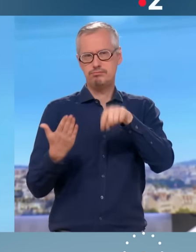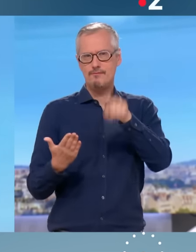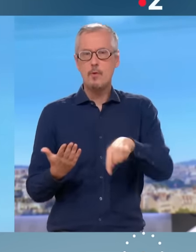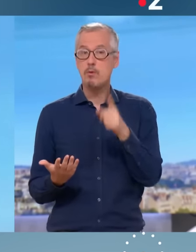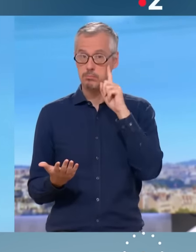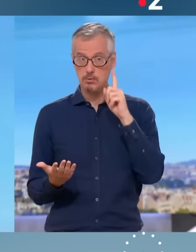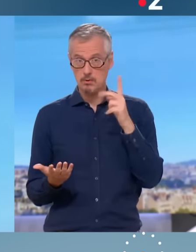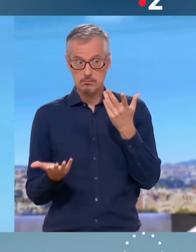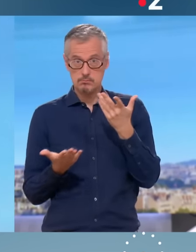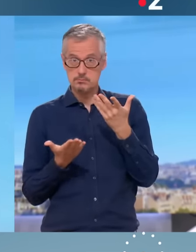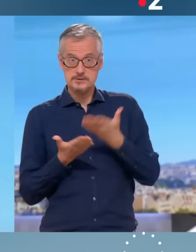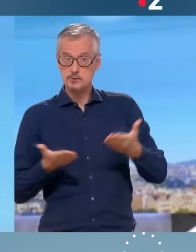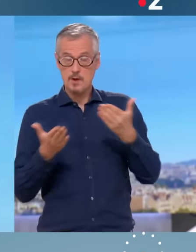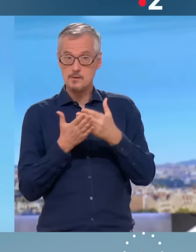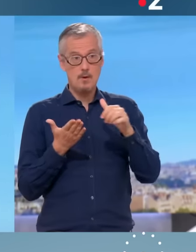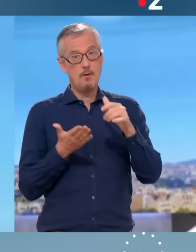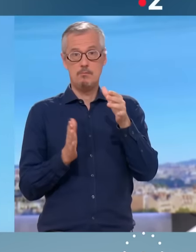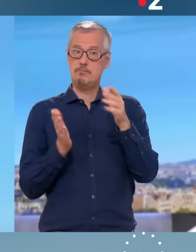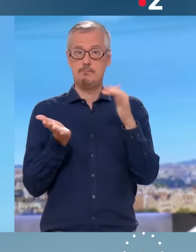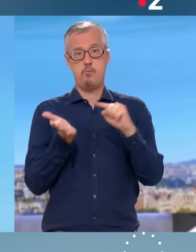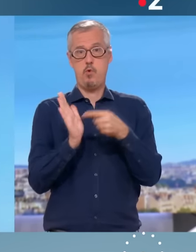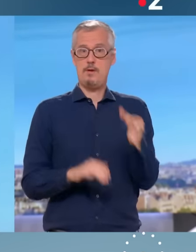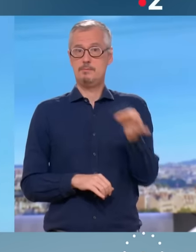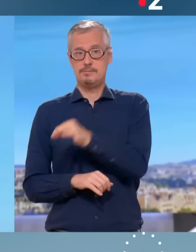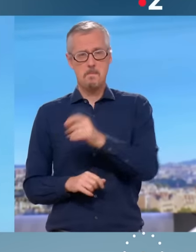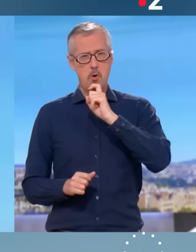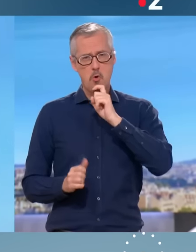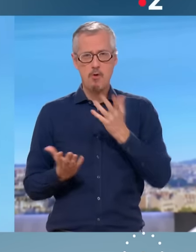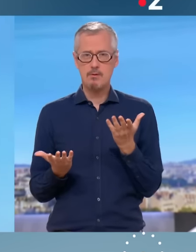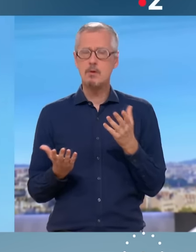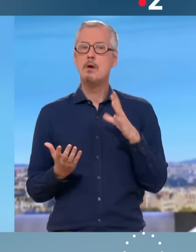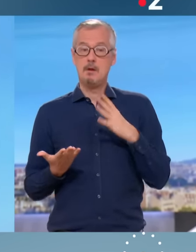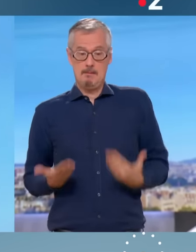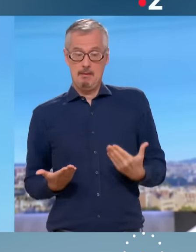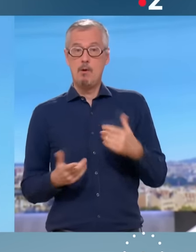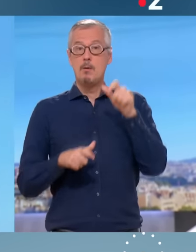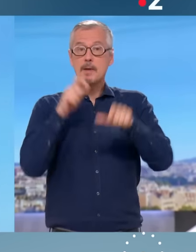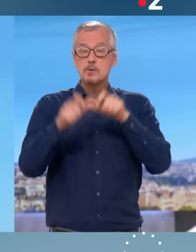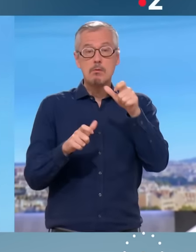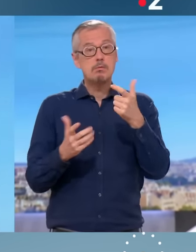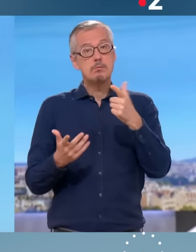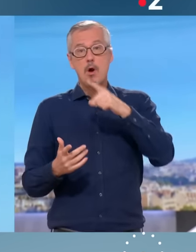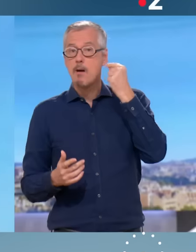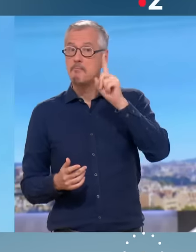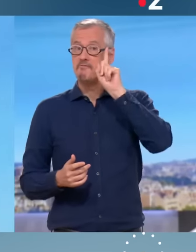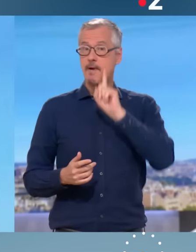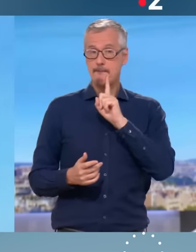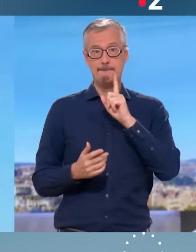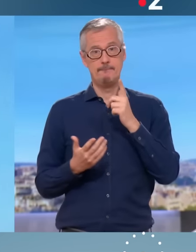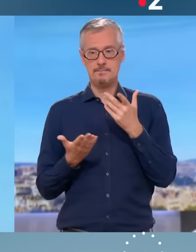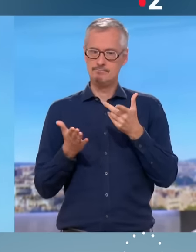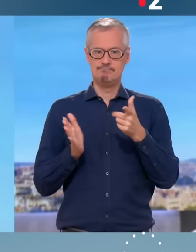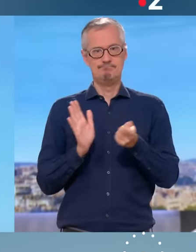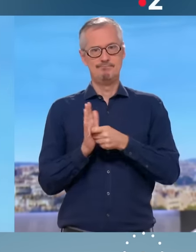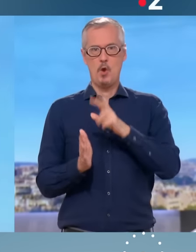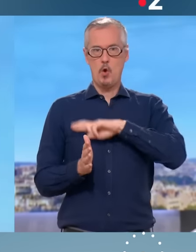'est pas encore soldé, au sens où, là, à la retraite des hommes et des femmes qui voient se prolonger leur